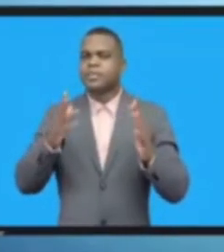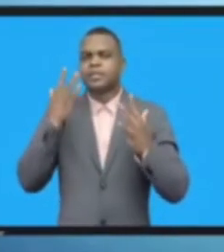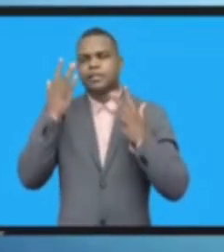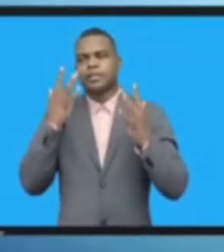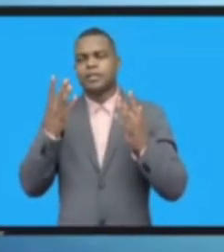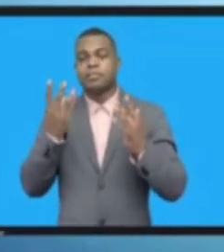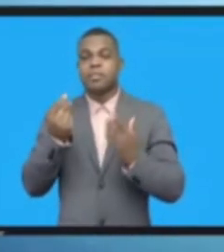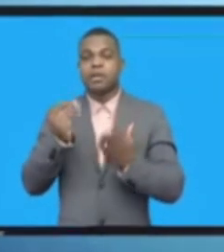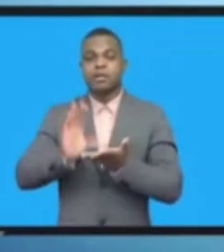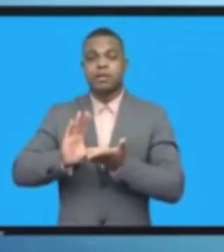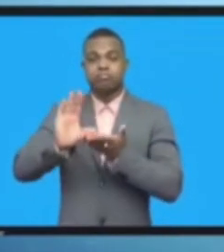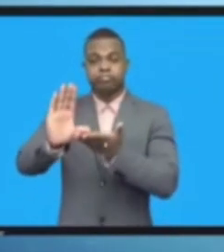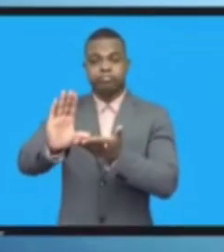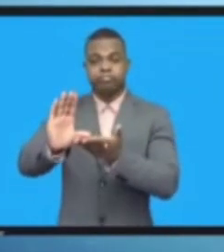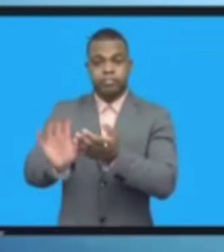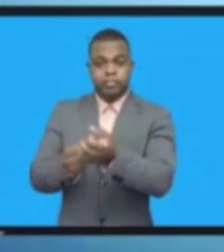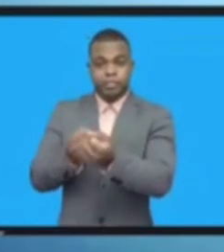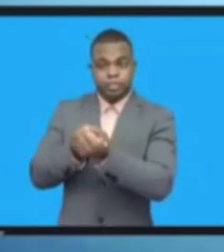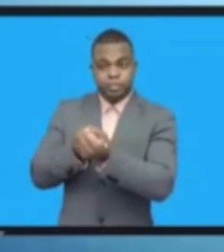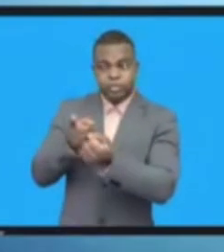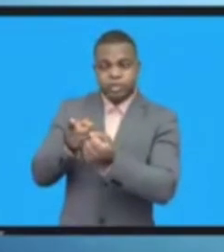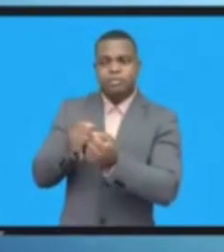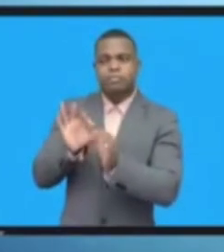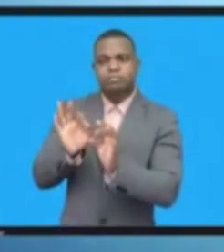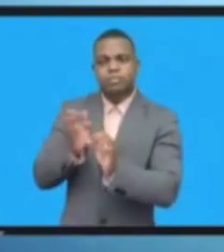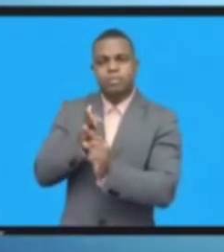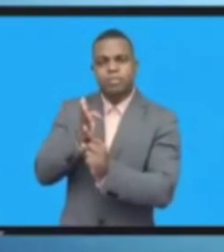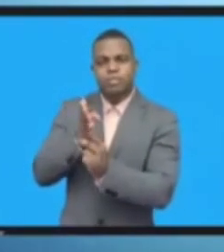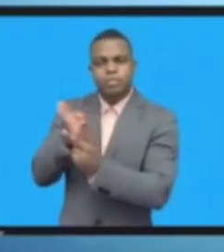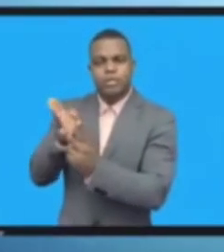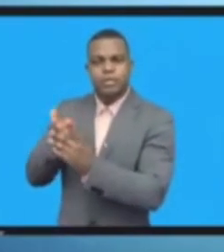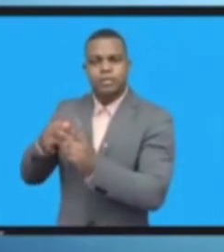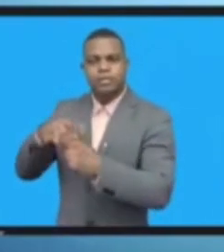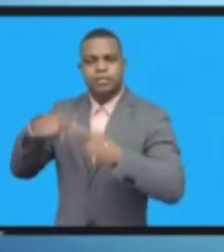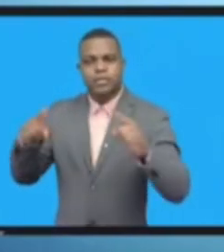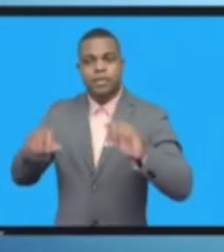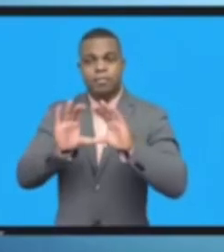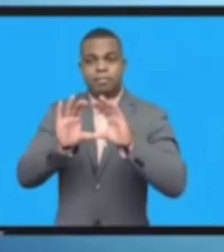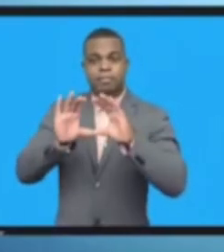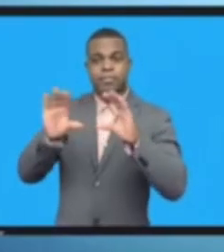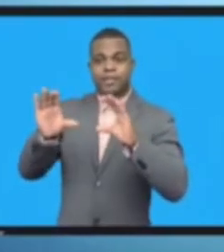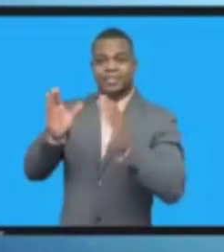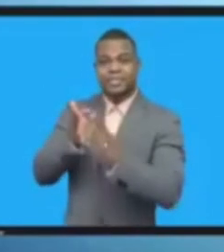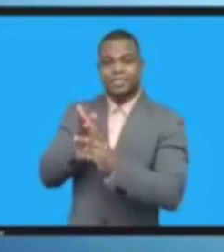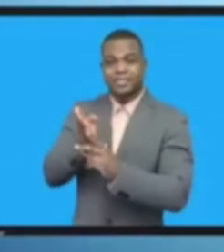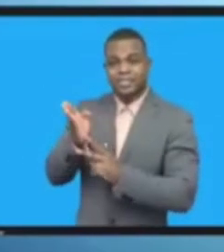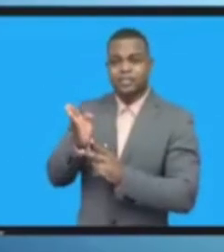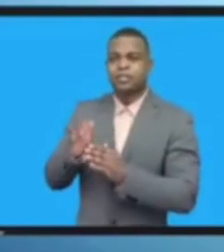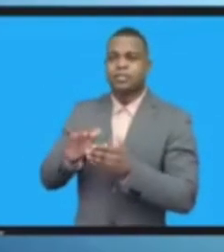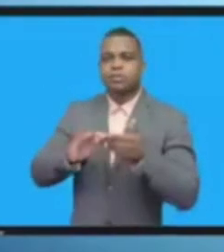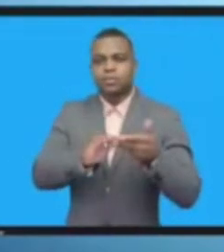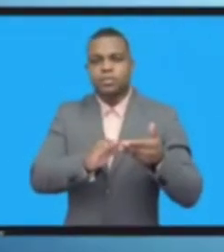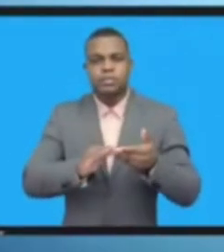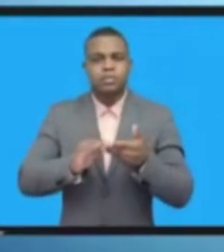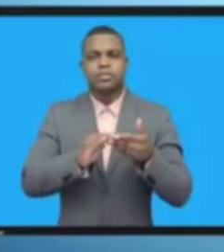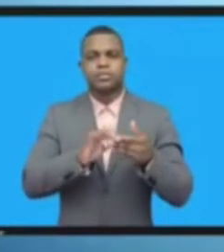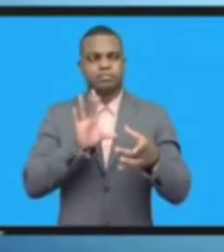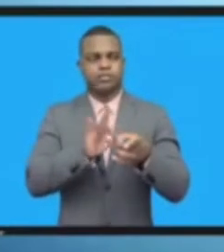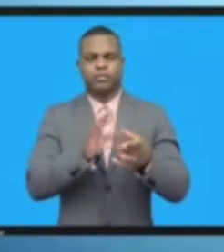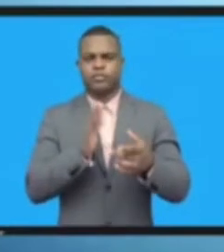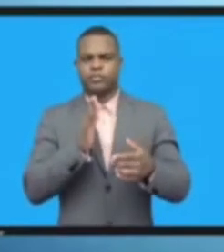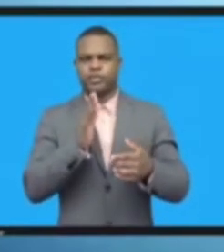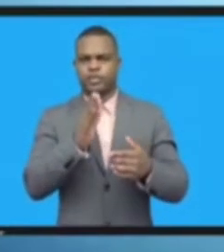المنظمات الأخرى من شأنها أن تساهم في مشاركة مفيدة للشباب في حوكمة الإنترنت